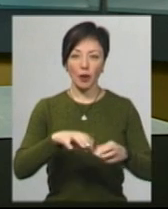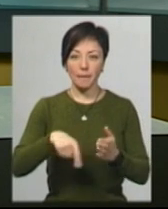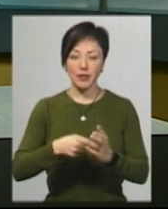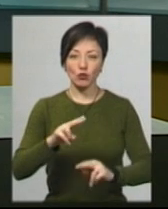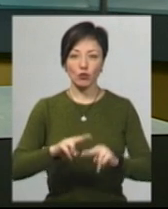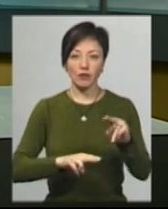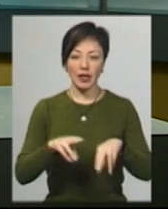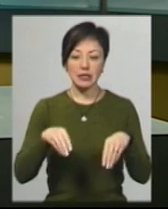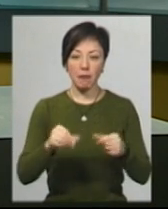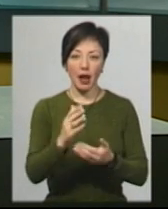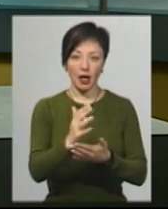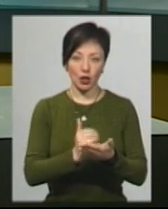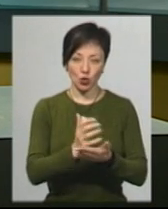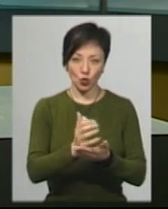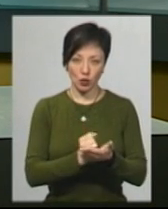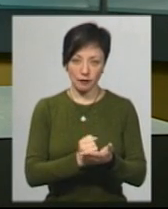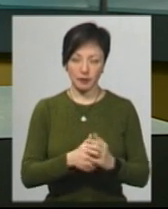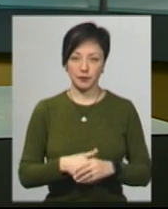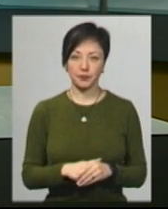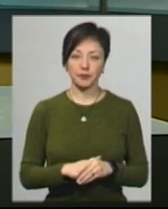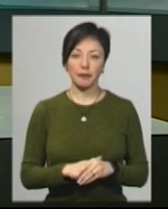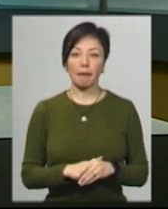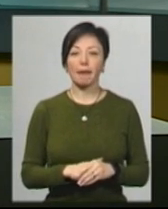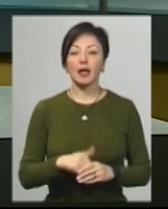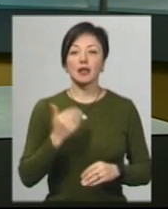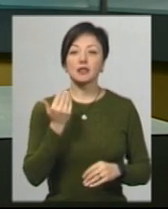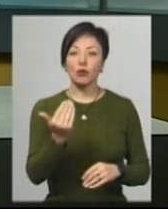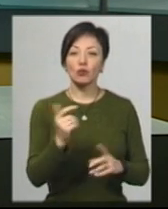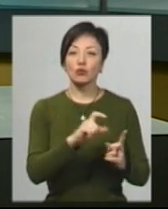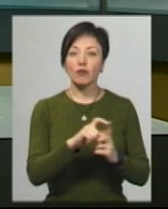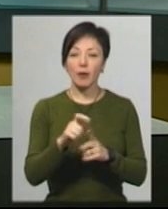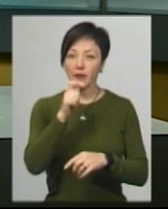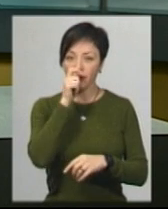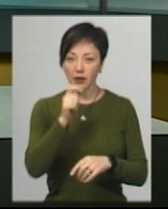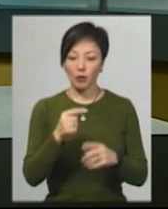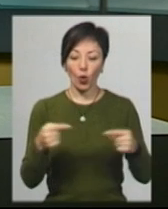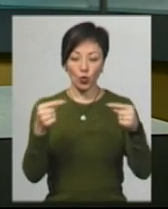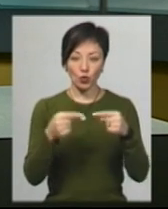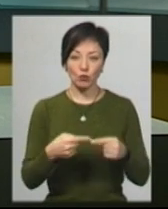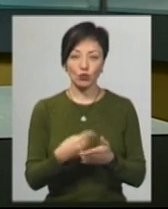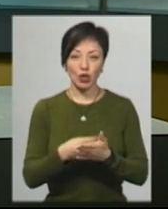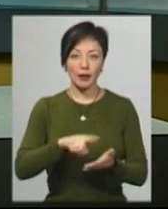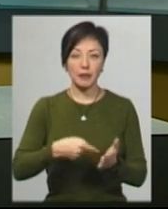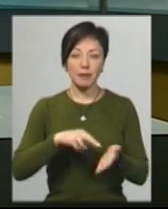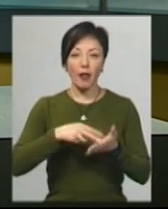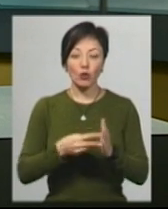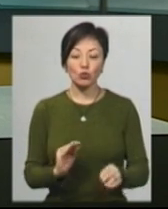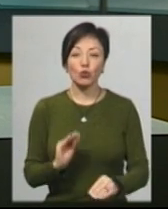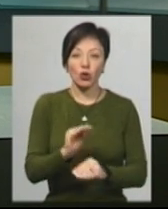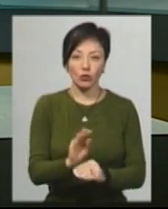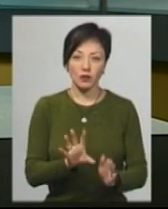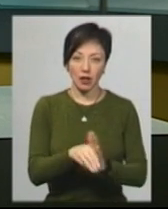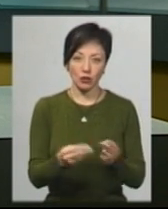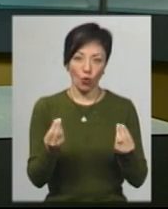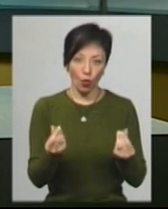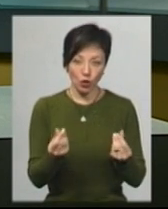містобудування та земельних ресурсів Олександр Чорнієвич. За його словами, у квітні при уточненні бюджету міста планують додатково закласти